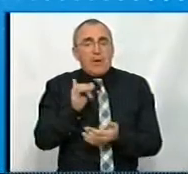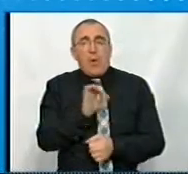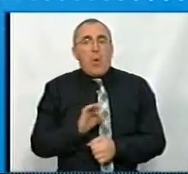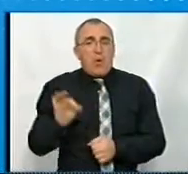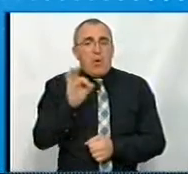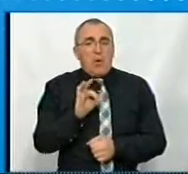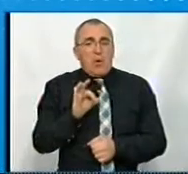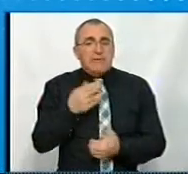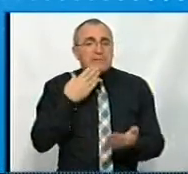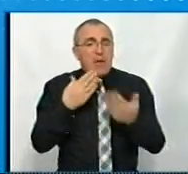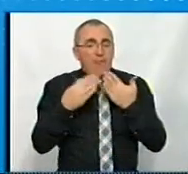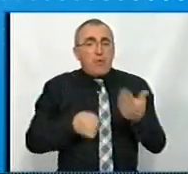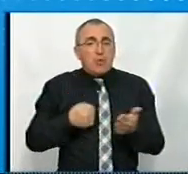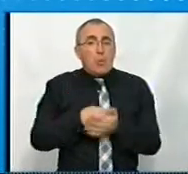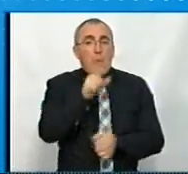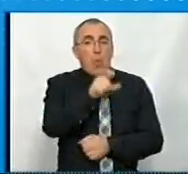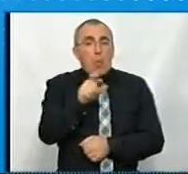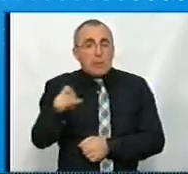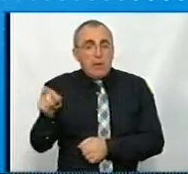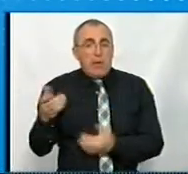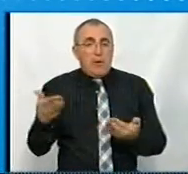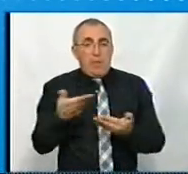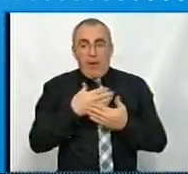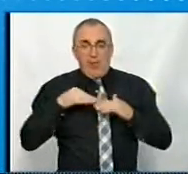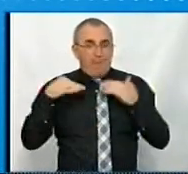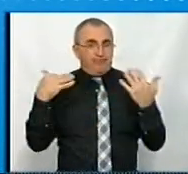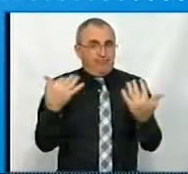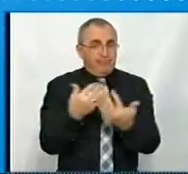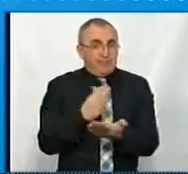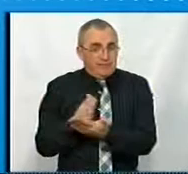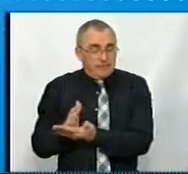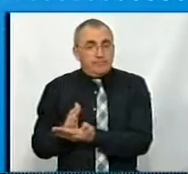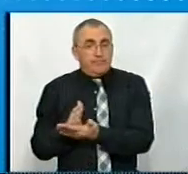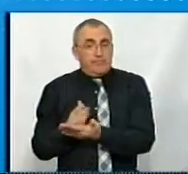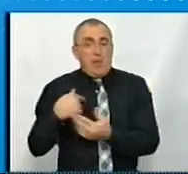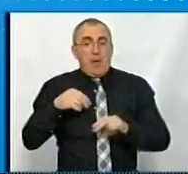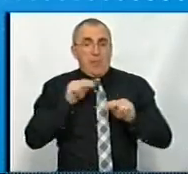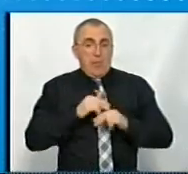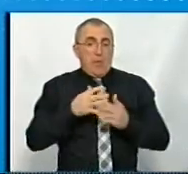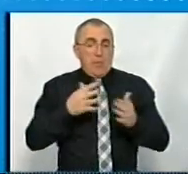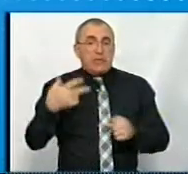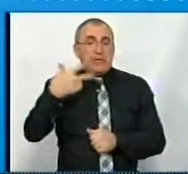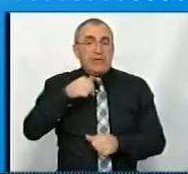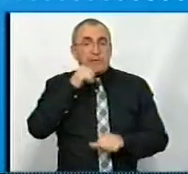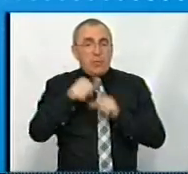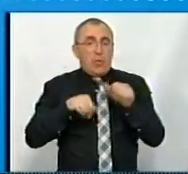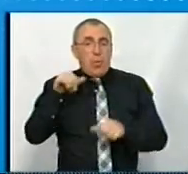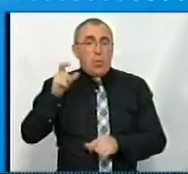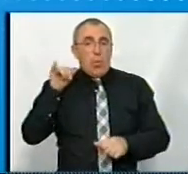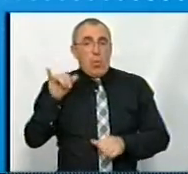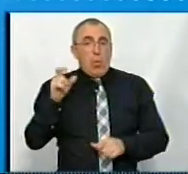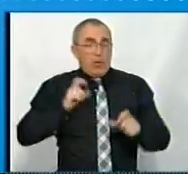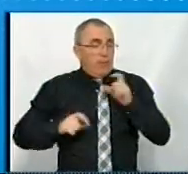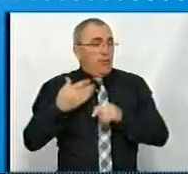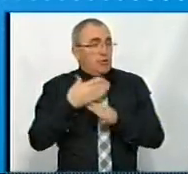ставлення до людей, які мене оточують, тому що я працюю вже більше 30 років в університеті. І